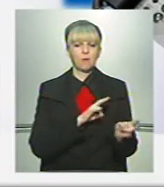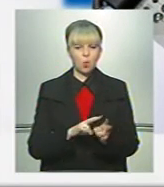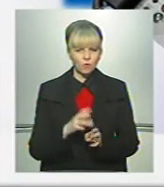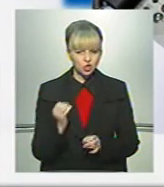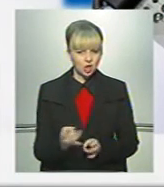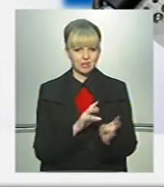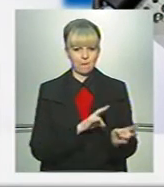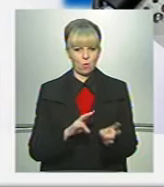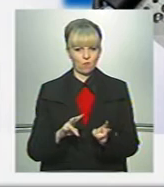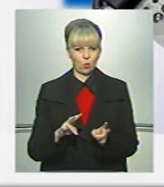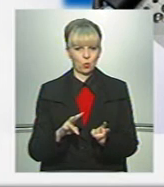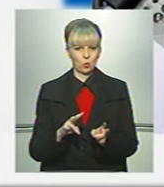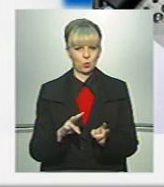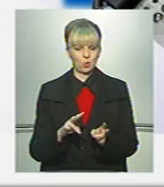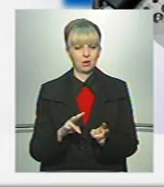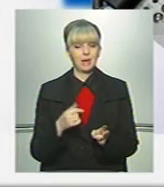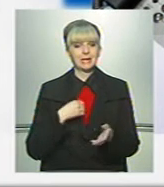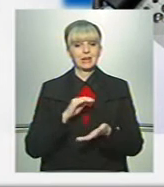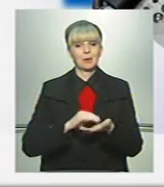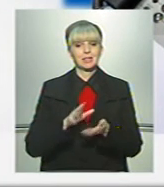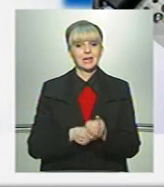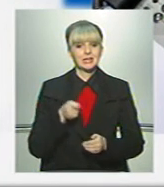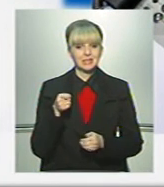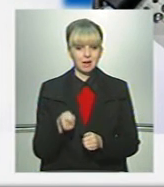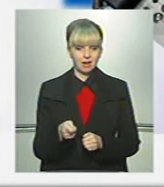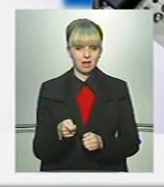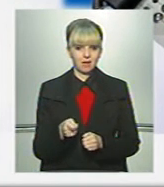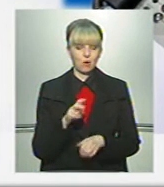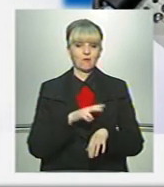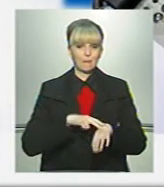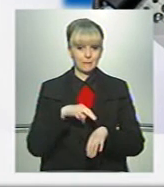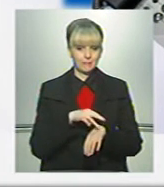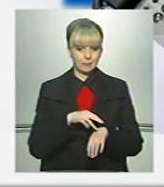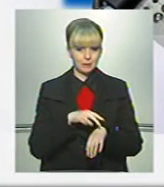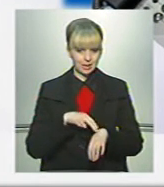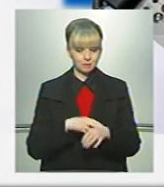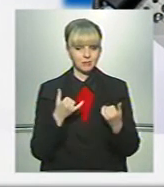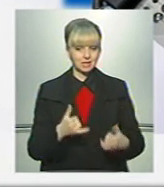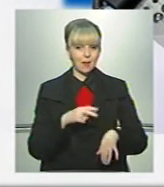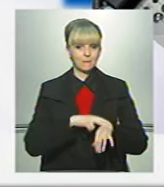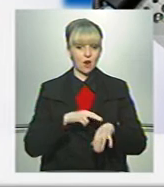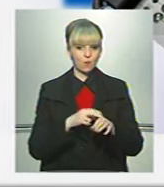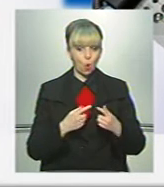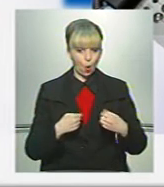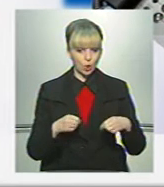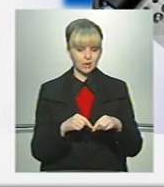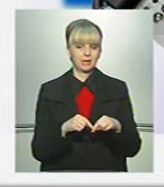раз провокують на ці речі. Я написав заяву в міліцію і зараз правоохоронні органи